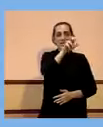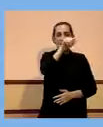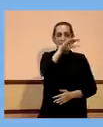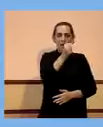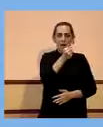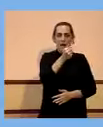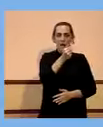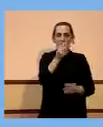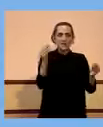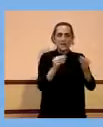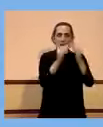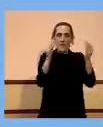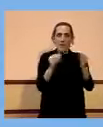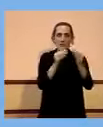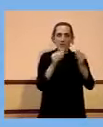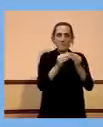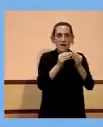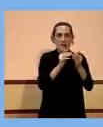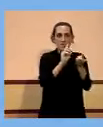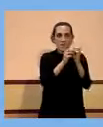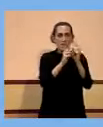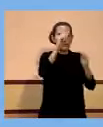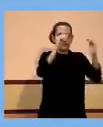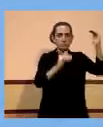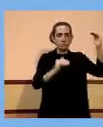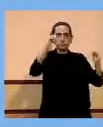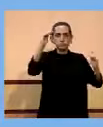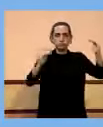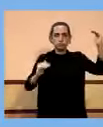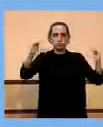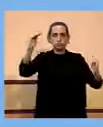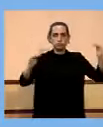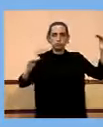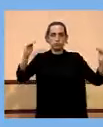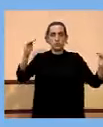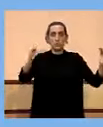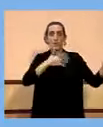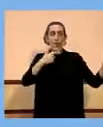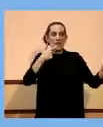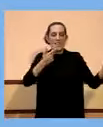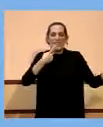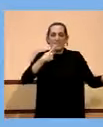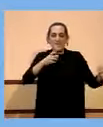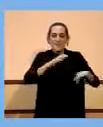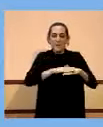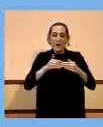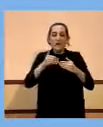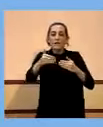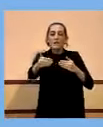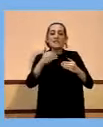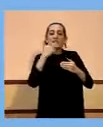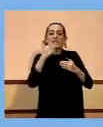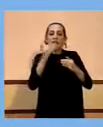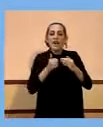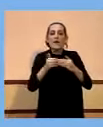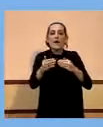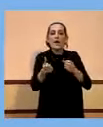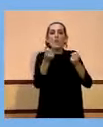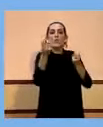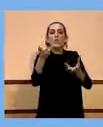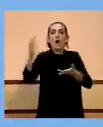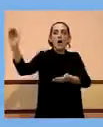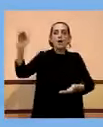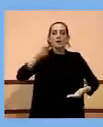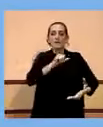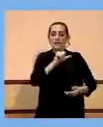entre setmanes. Això ho fa molt difícil de preveure, quina és la quantitat que